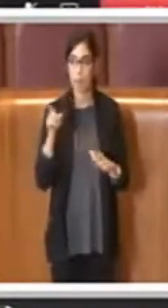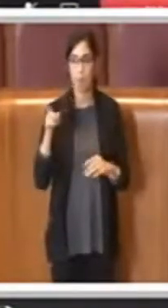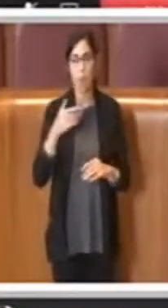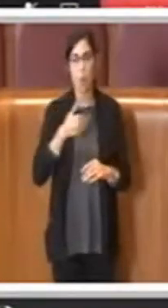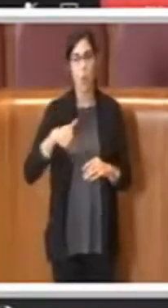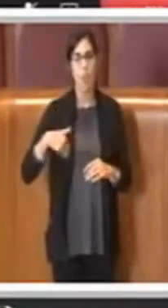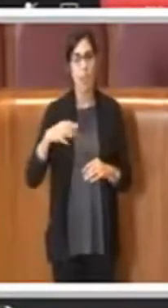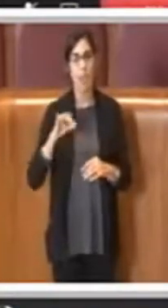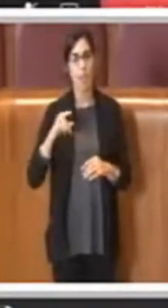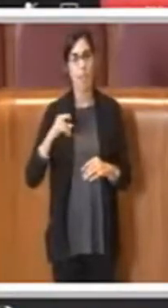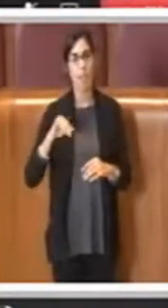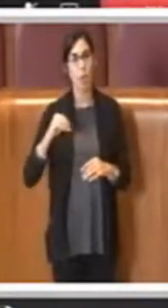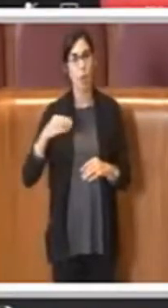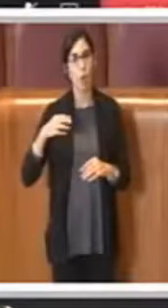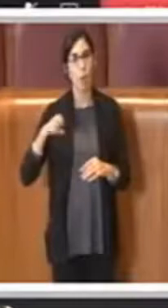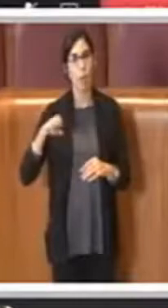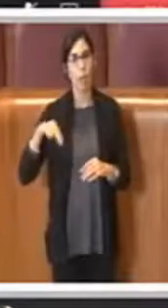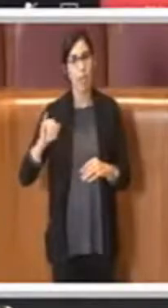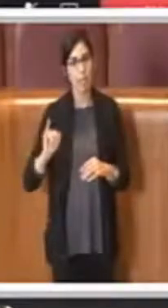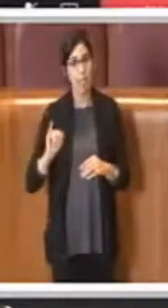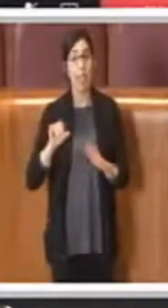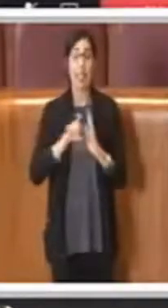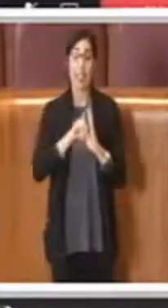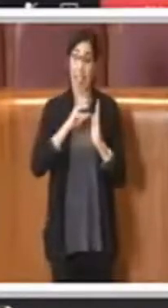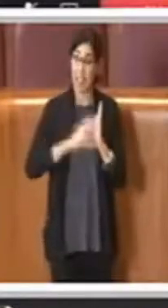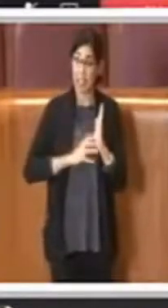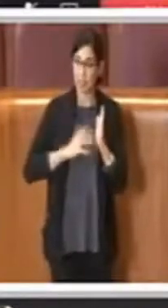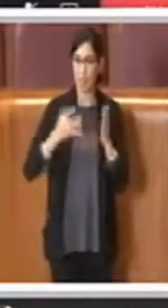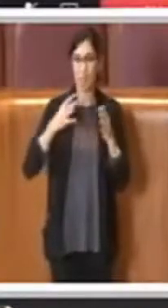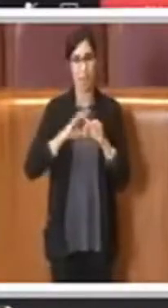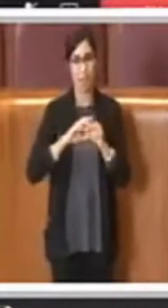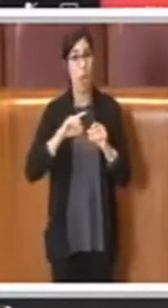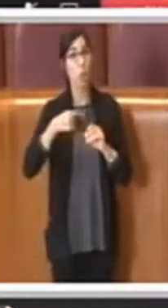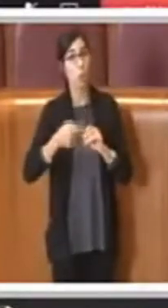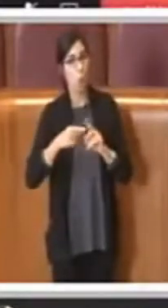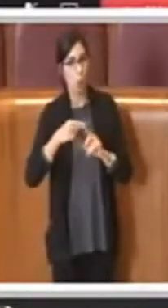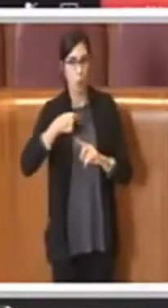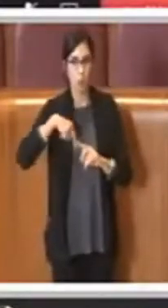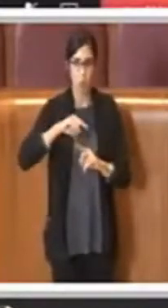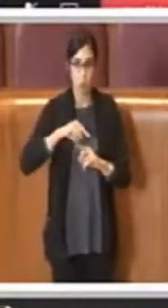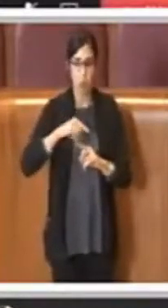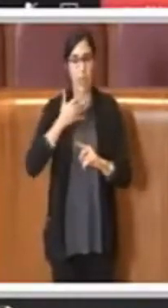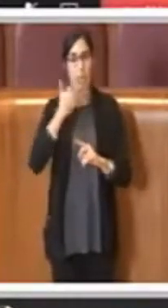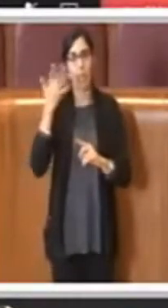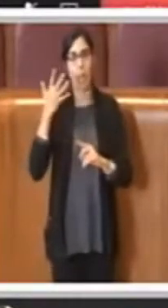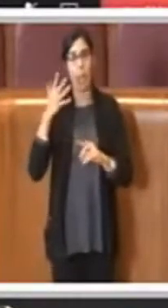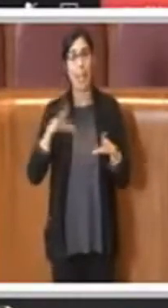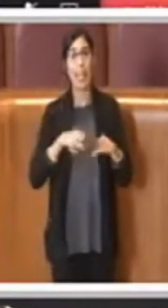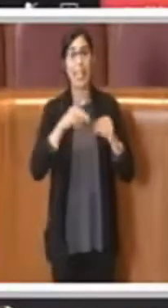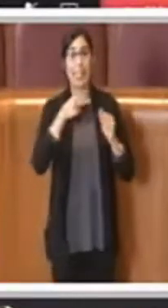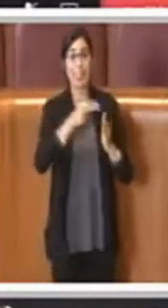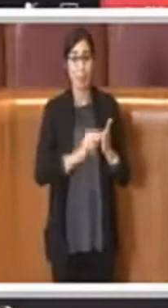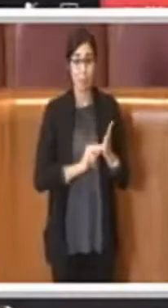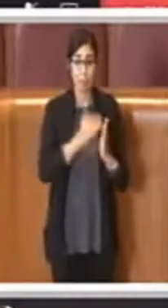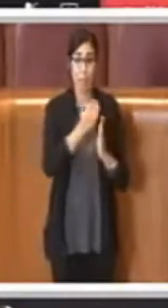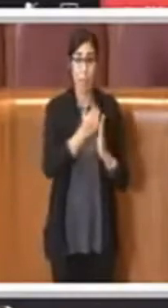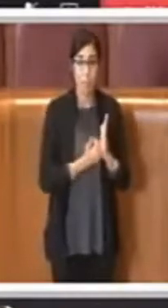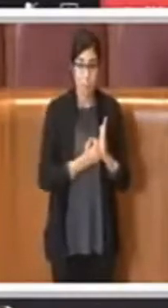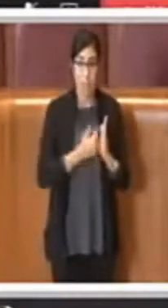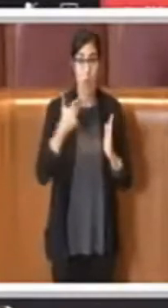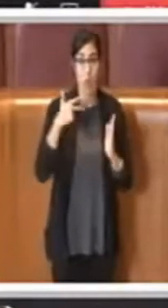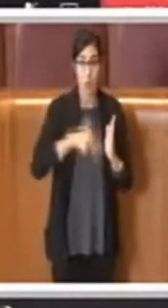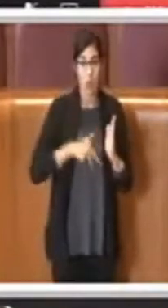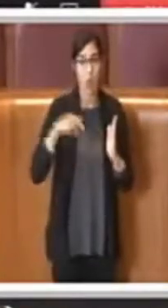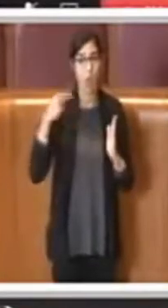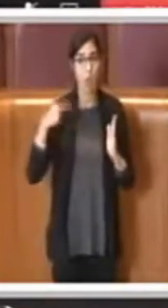delibera del dopo di noi è arrivata dopo l'inizio della stesura del piano sociale e dopo